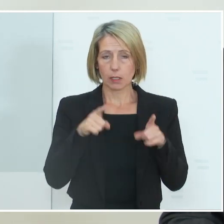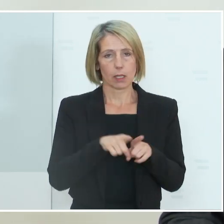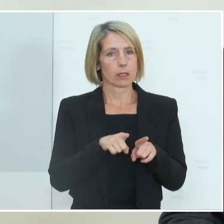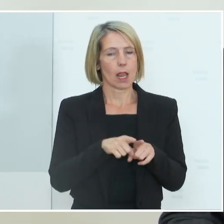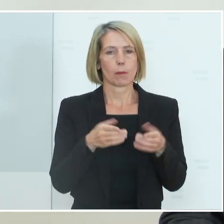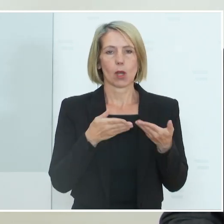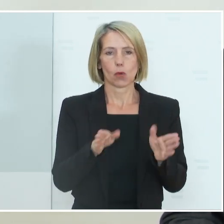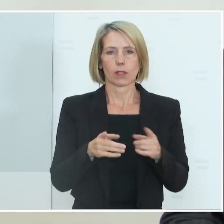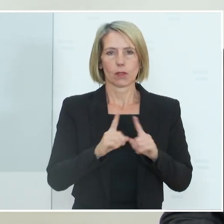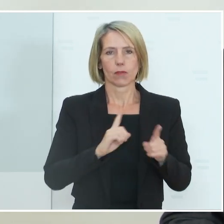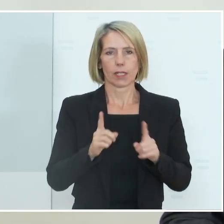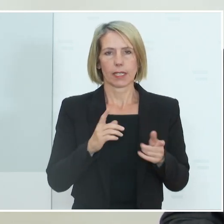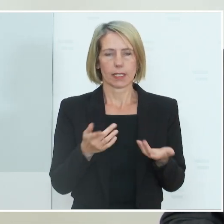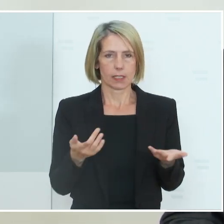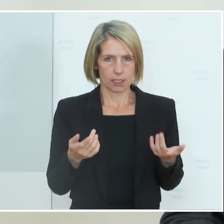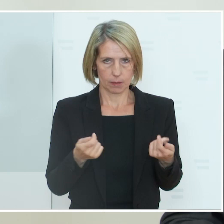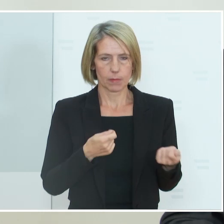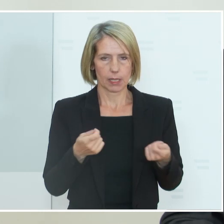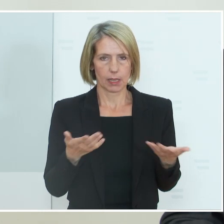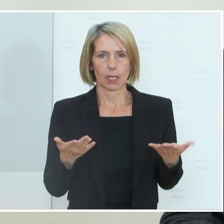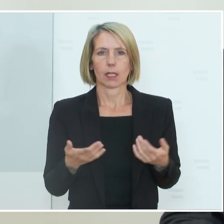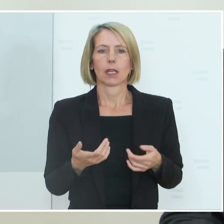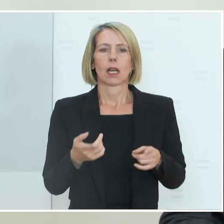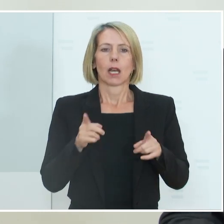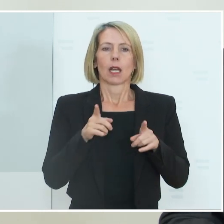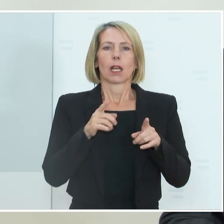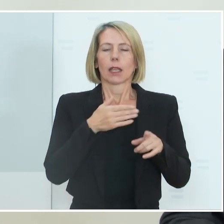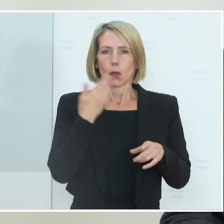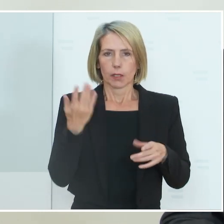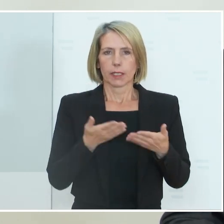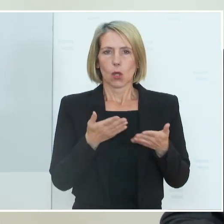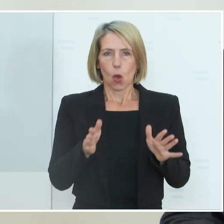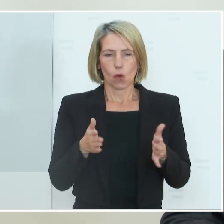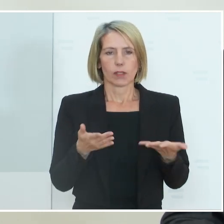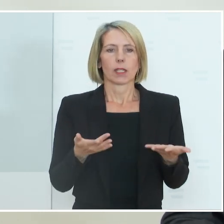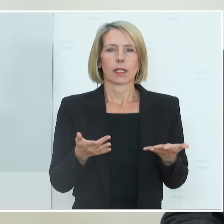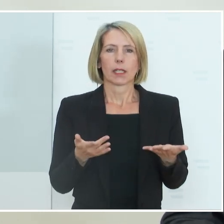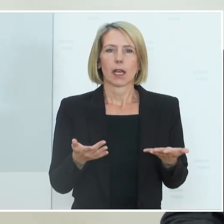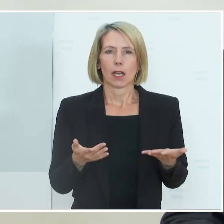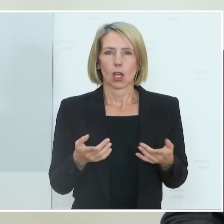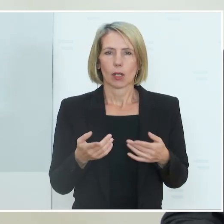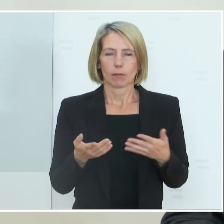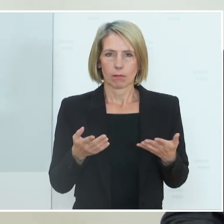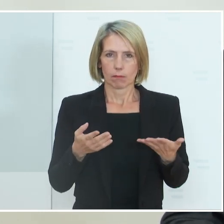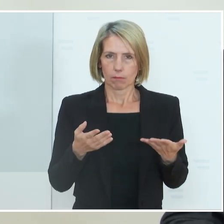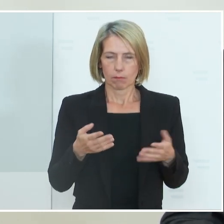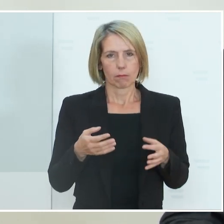Im nicht lebensnotwendigen Handel, also alles andere, entweder 3G oder Maske.